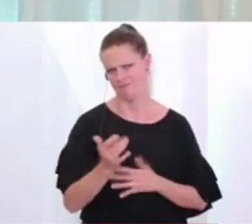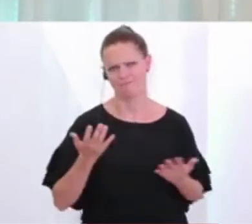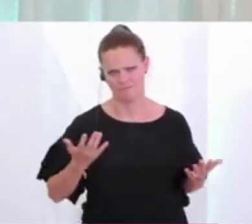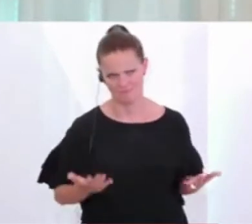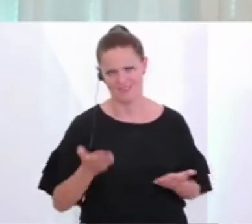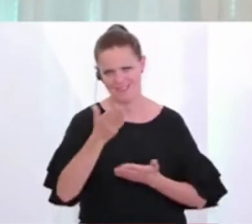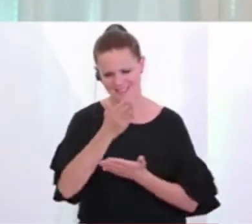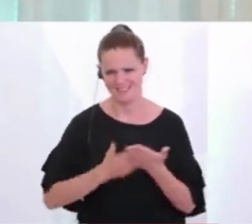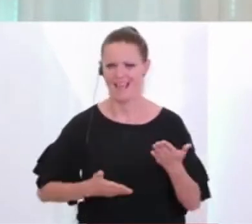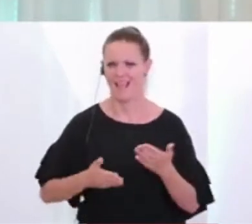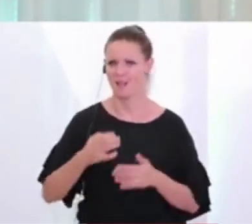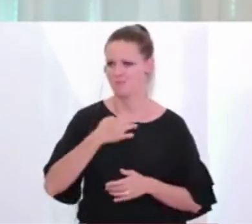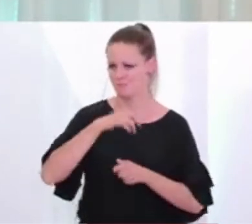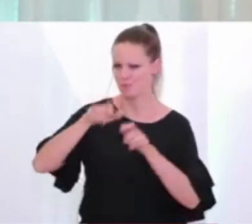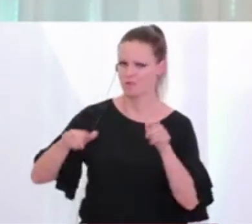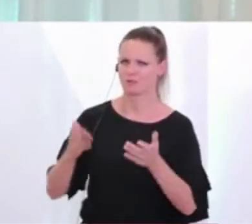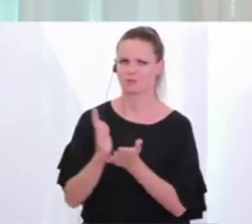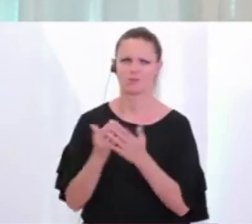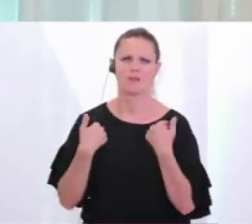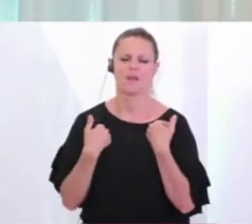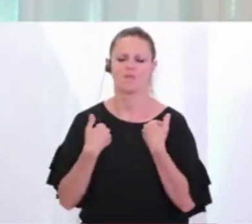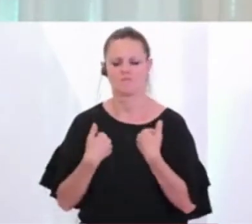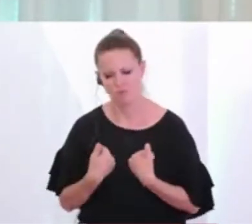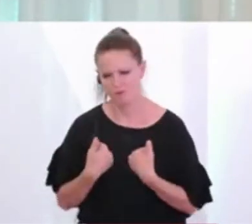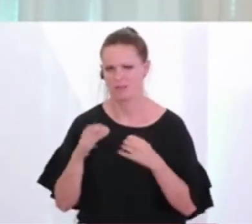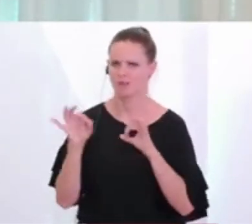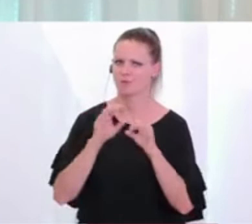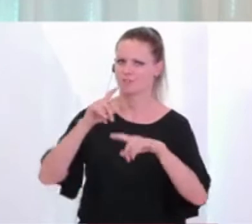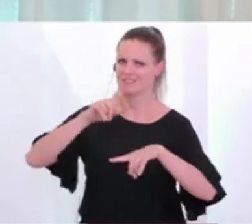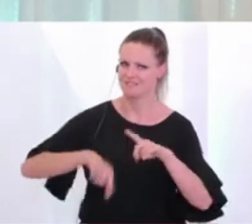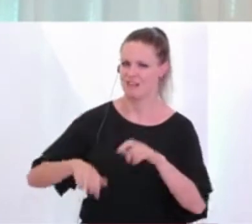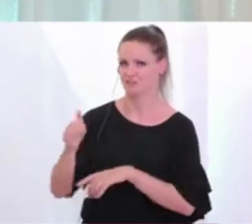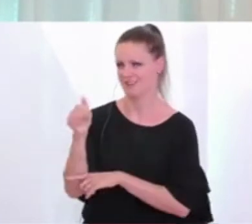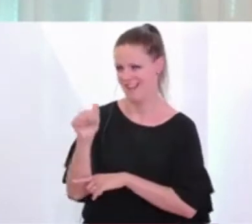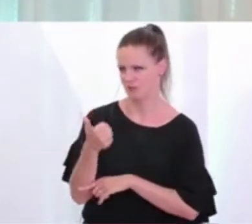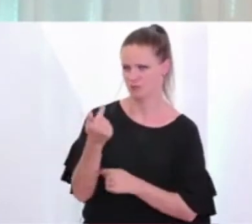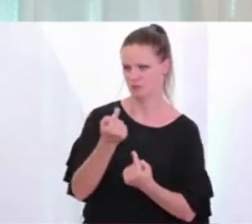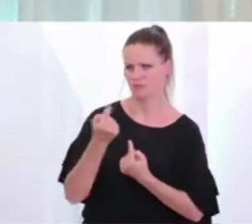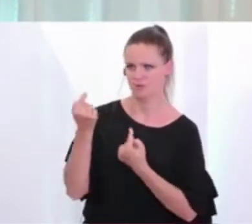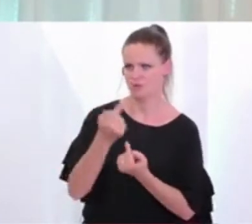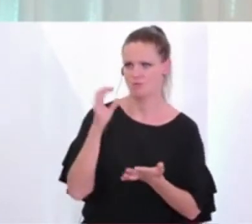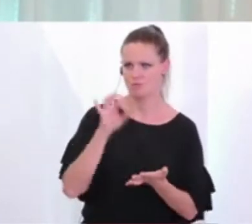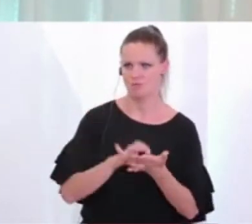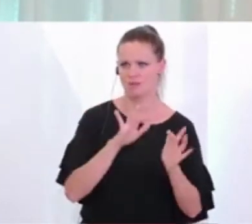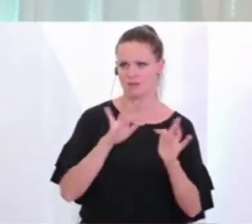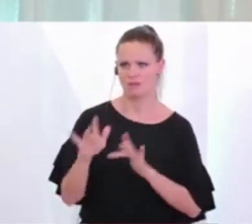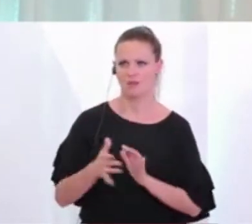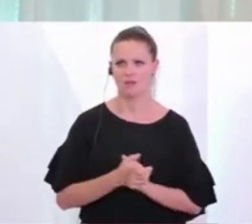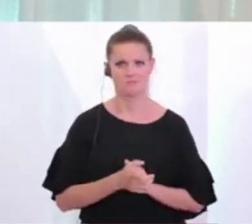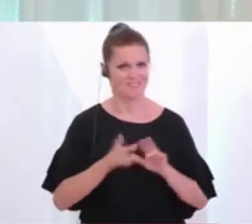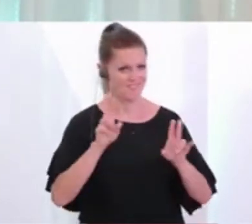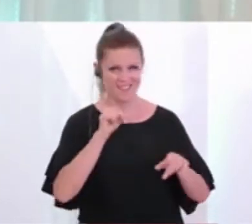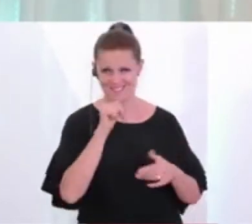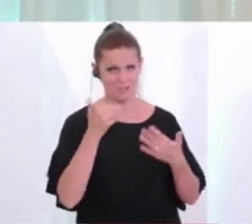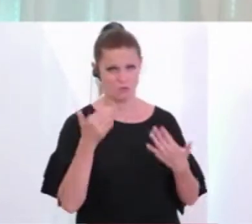Mitbürger und Mitbürgerinnen müde geworden sind oder eine falsche Einschätzung der Situation machen im Augenblick. Es ist nicht so,